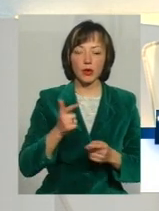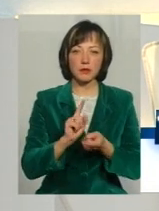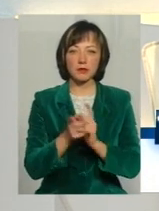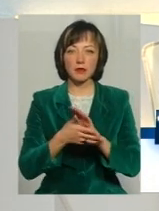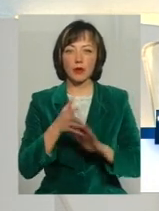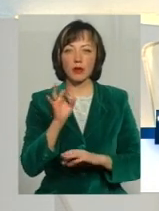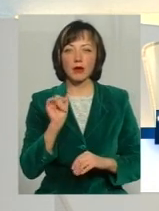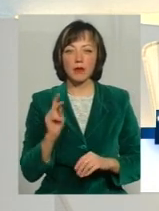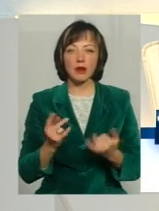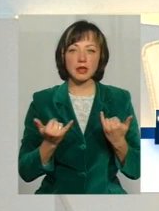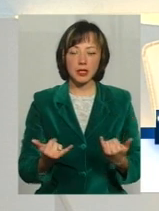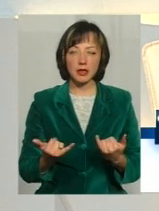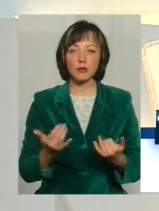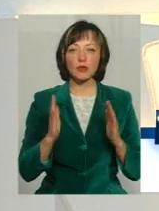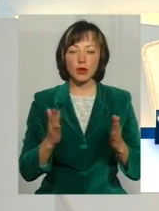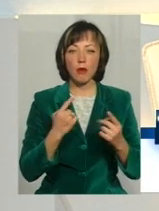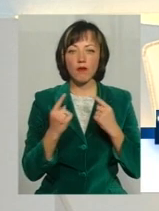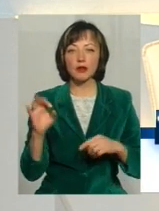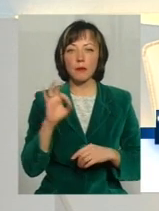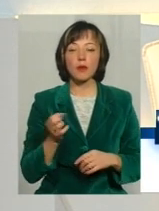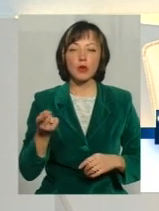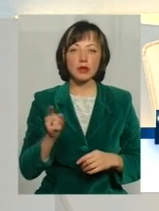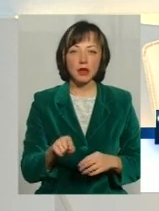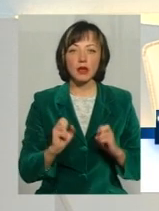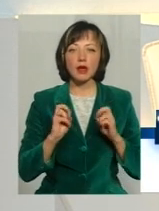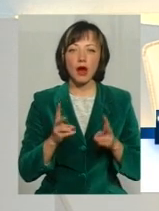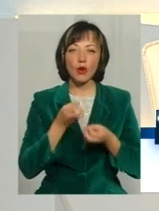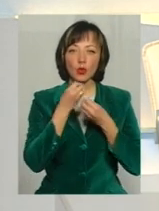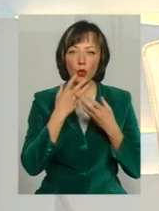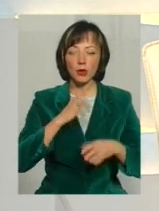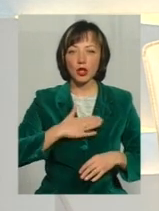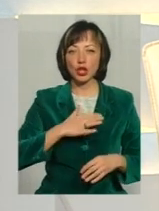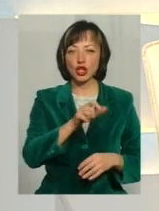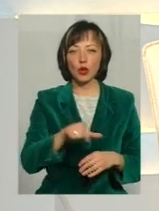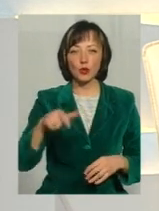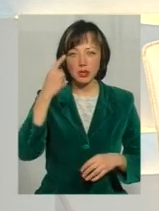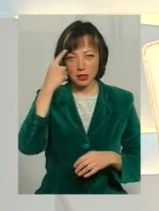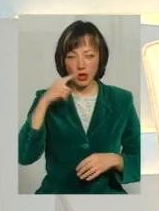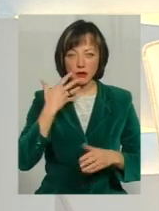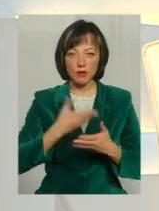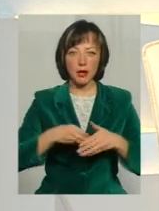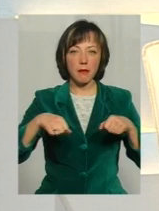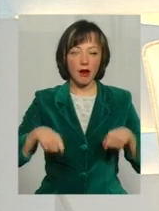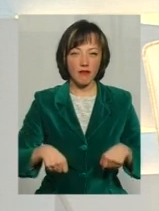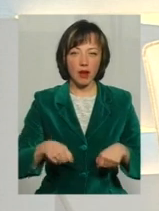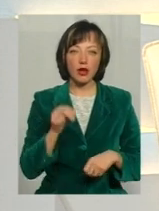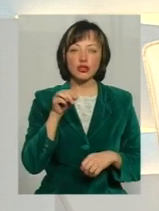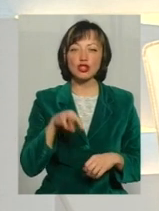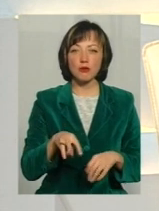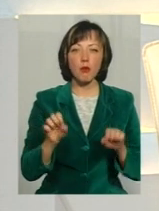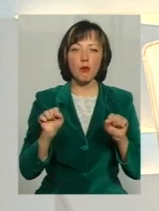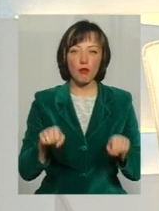Робак І нині у цій студії ми говоритимо про те, наскільки добре наші люди знають свої права Чим